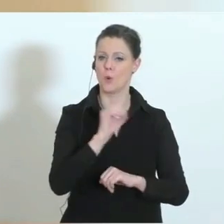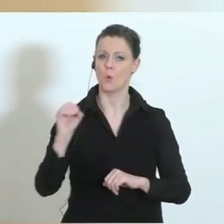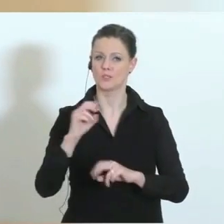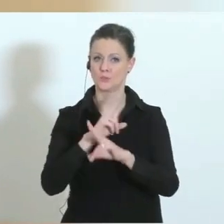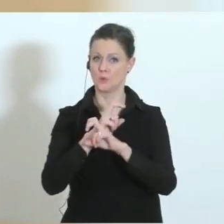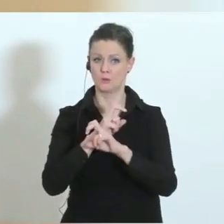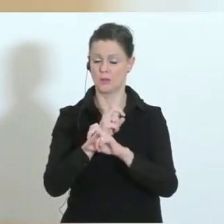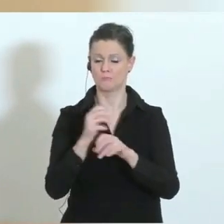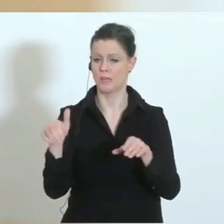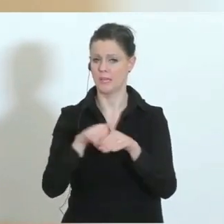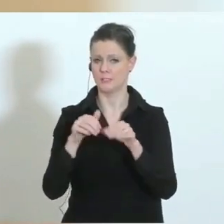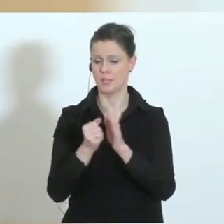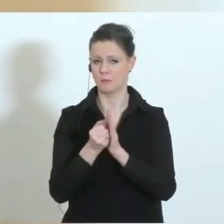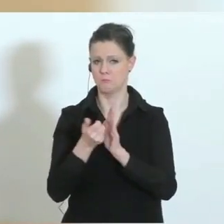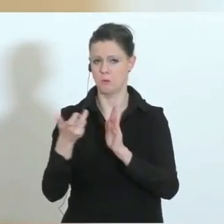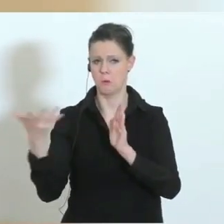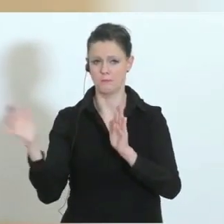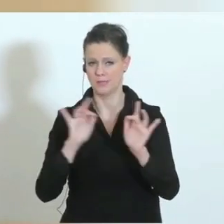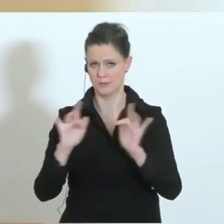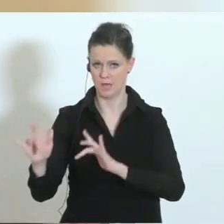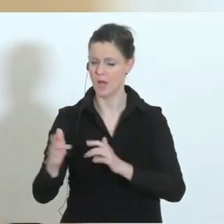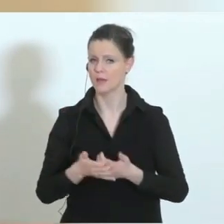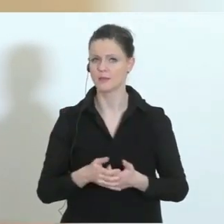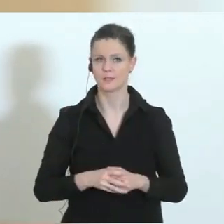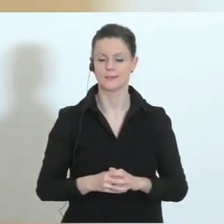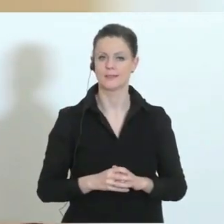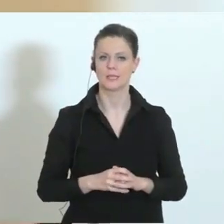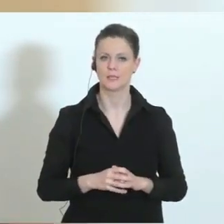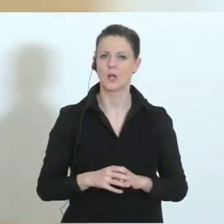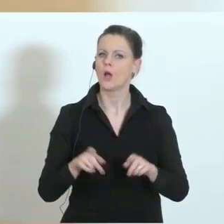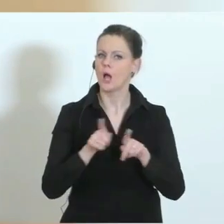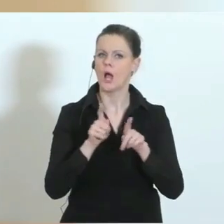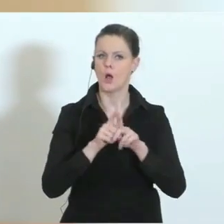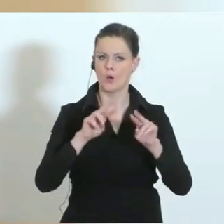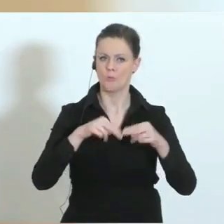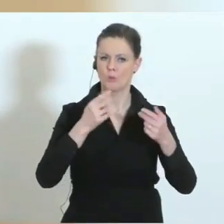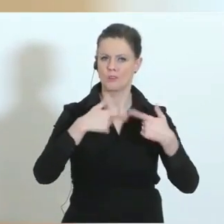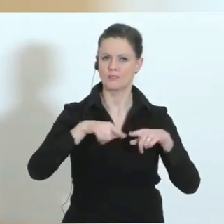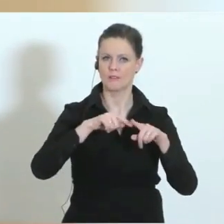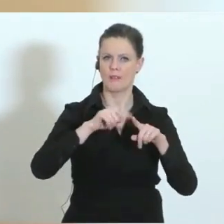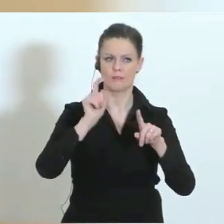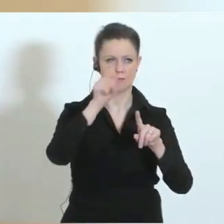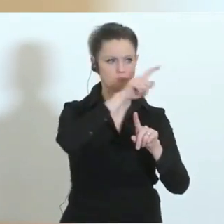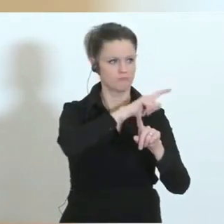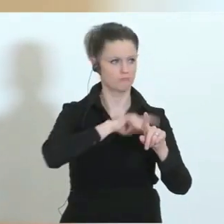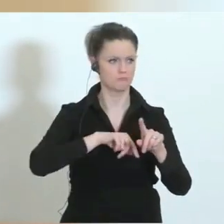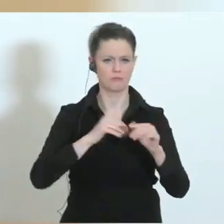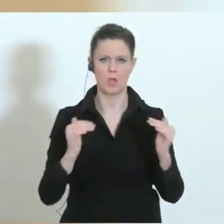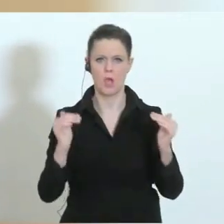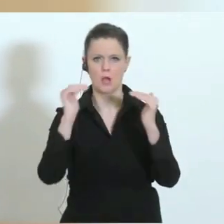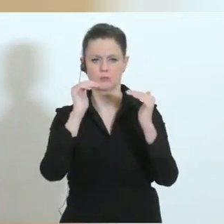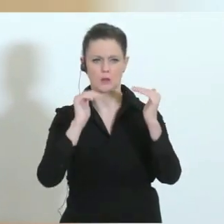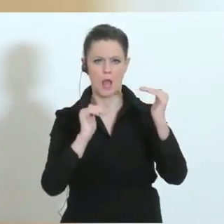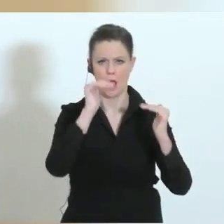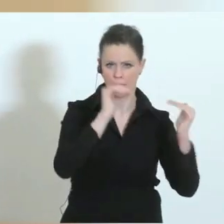Reserven diesbezüglich. Gleichen das auch über die Bundesländergrenzen natürlich hinweg aus. Da wird